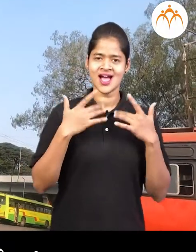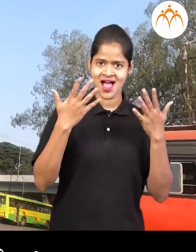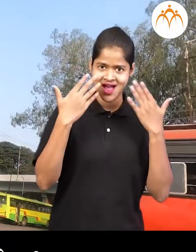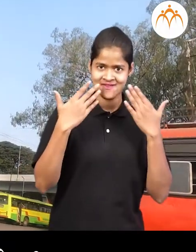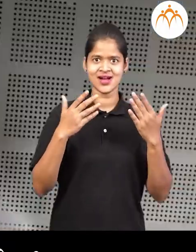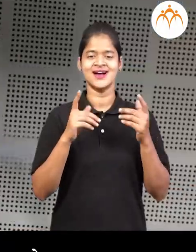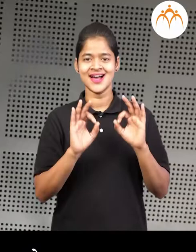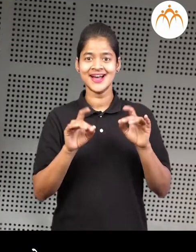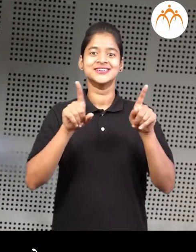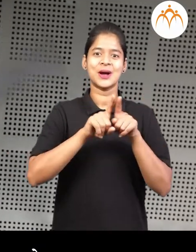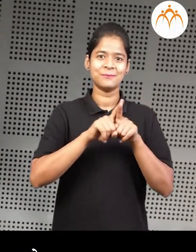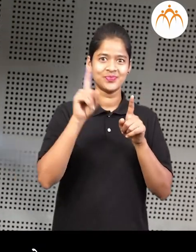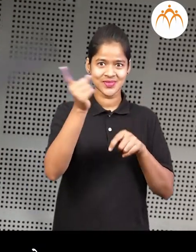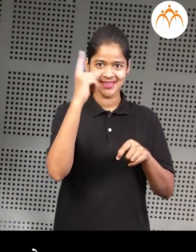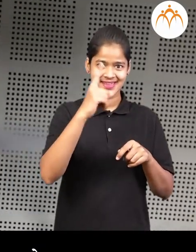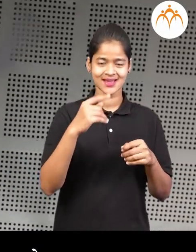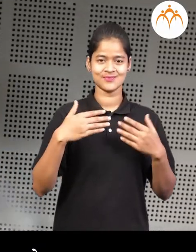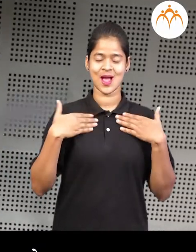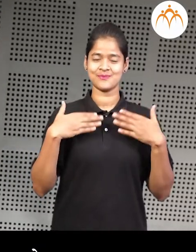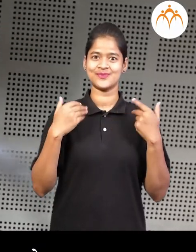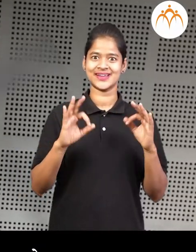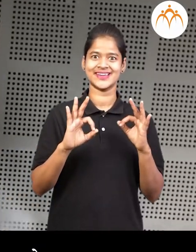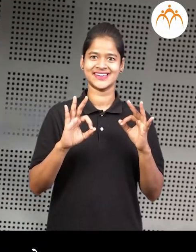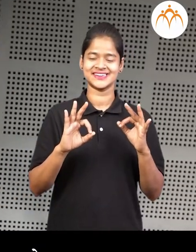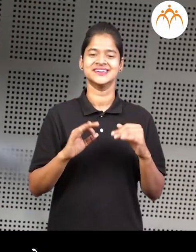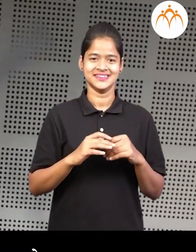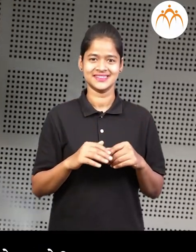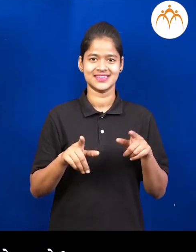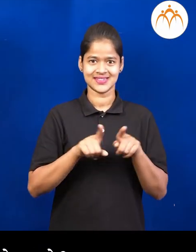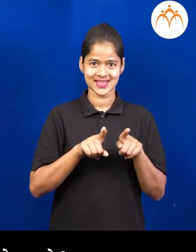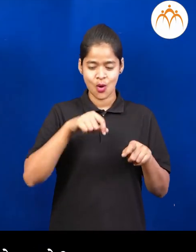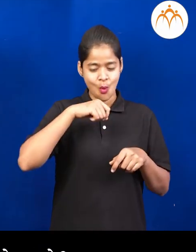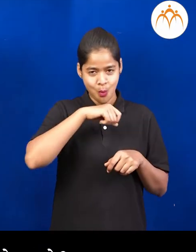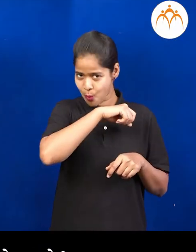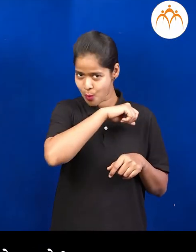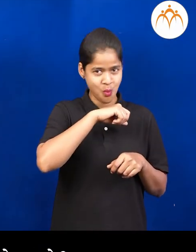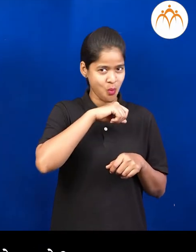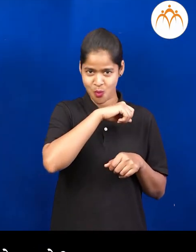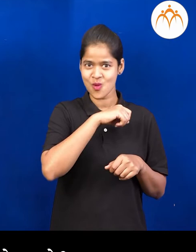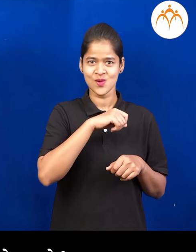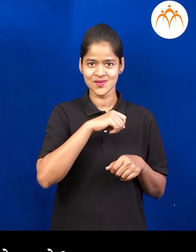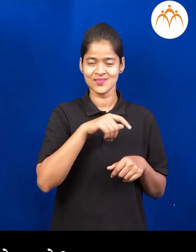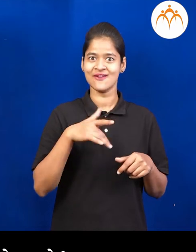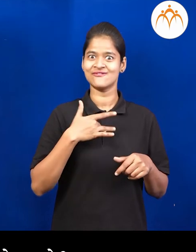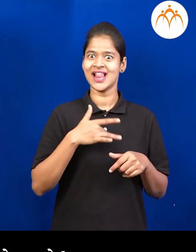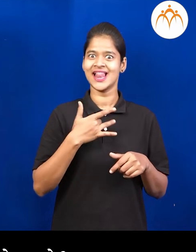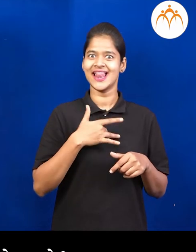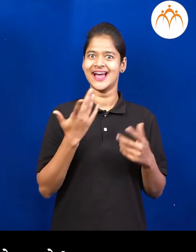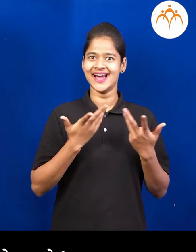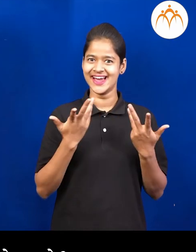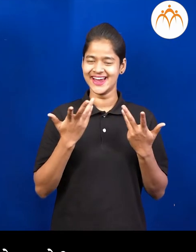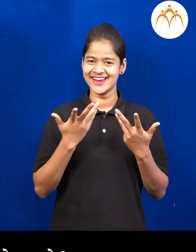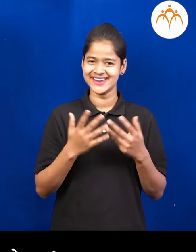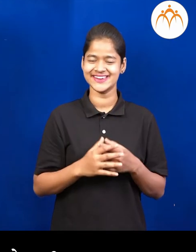पंख्या लावल्यावर ही गार वाटते, हतावर फुंकर मारा बगु, कस वाटत?